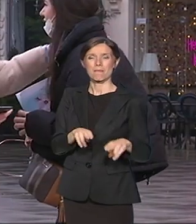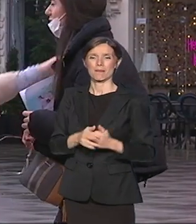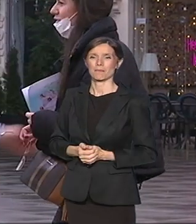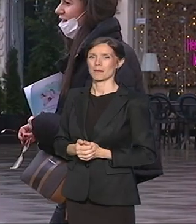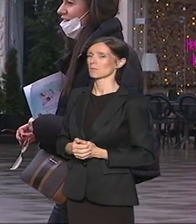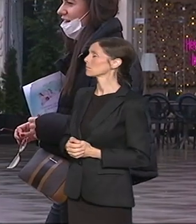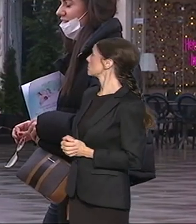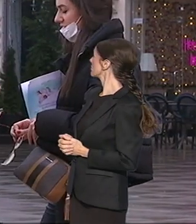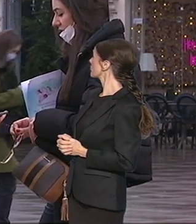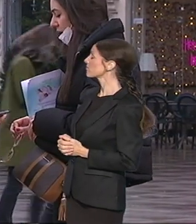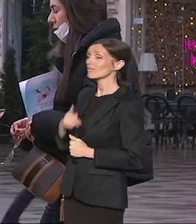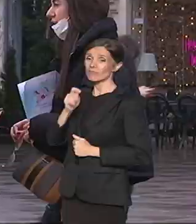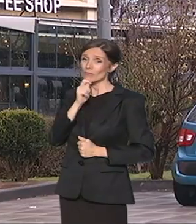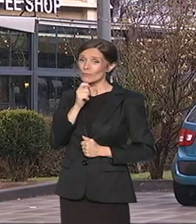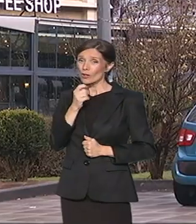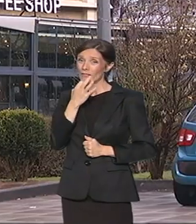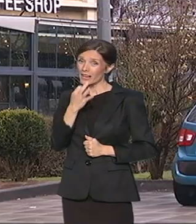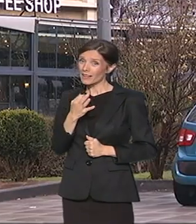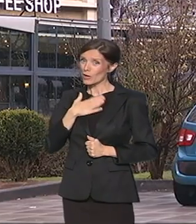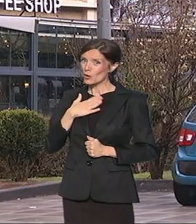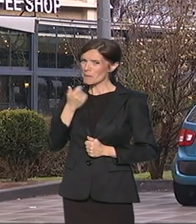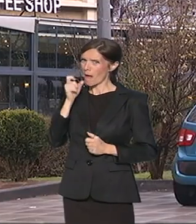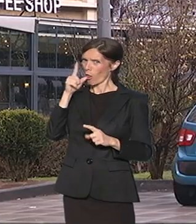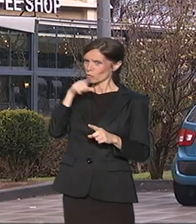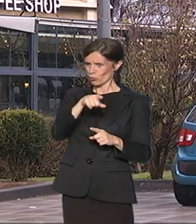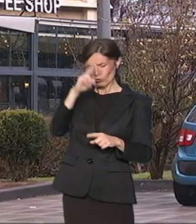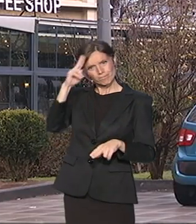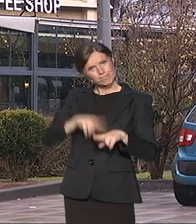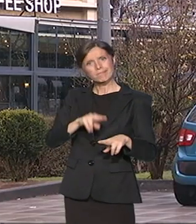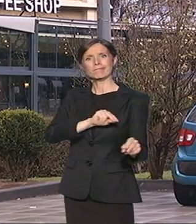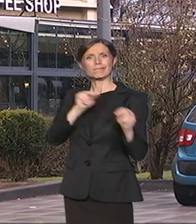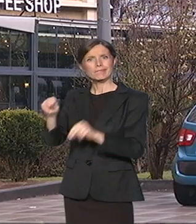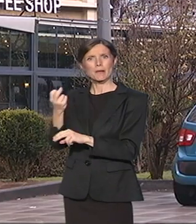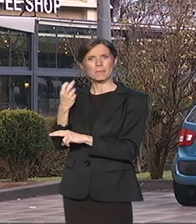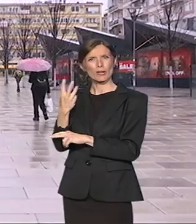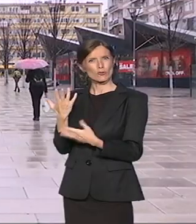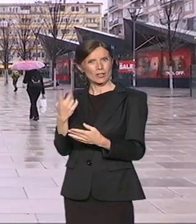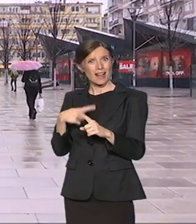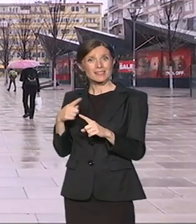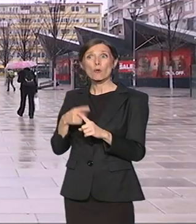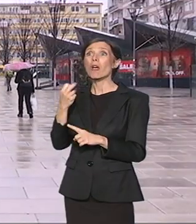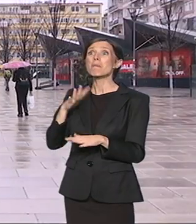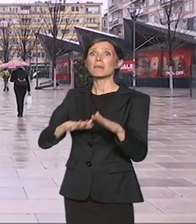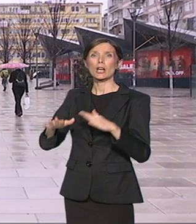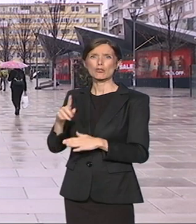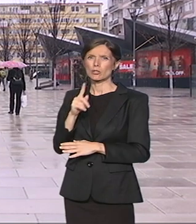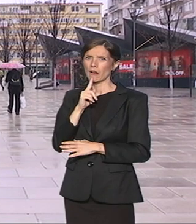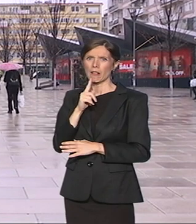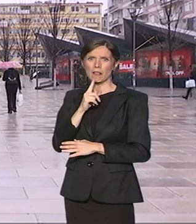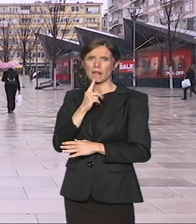Ipak neobična je vaša odluka možda iz tog razloga što ovde nemate svojih